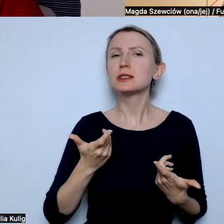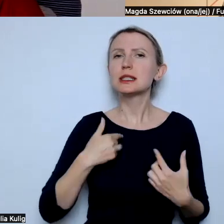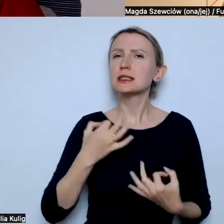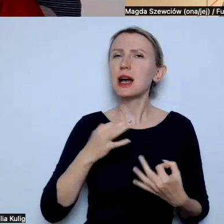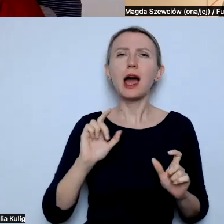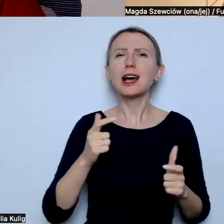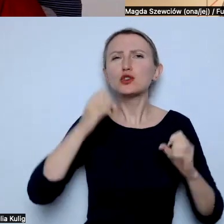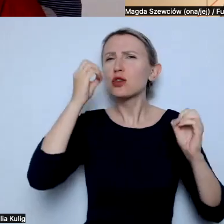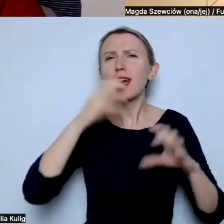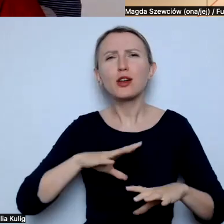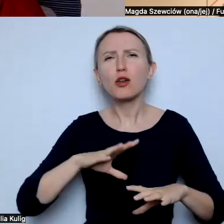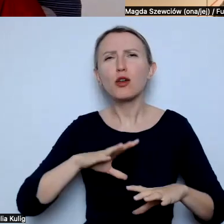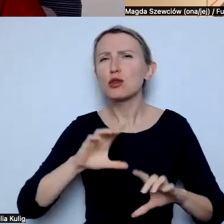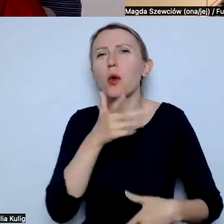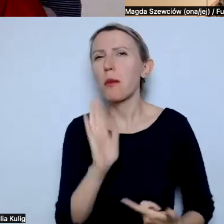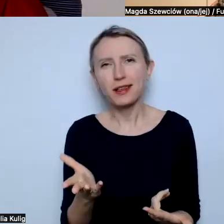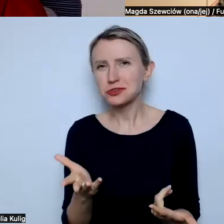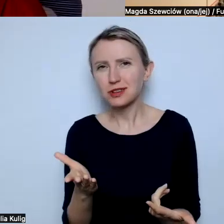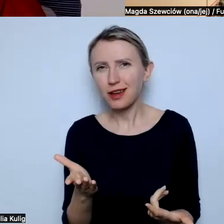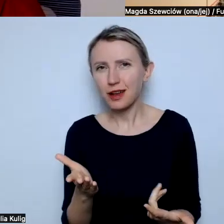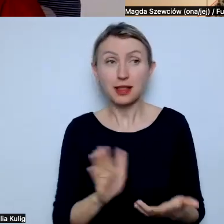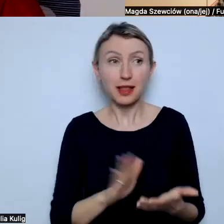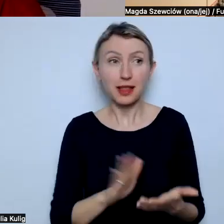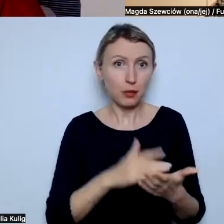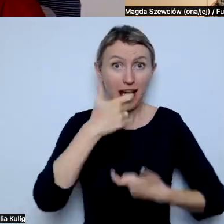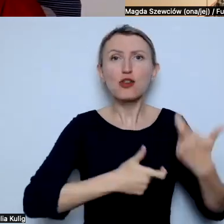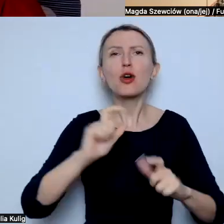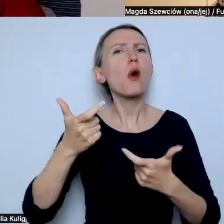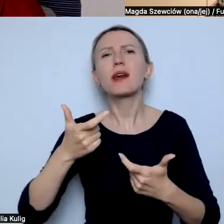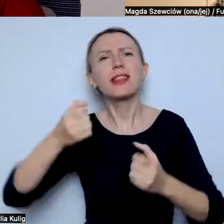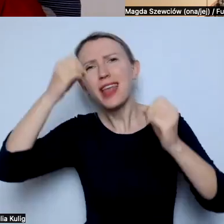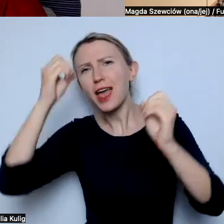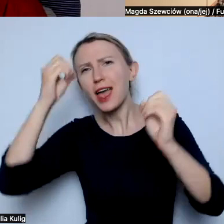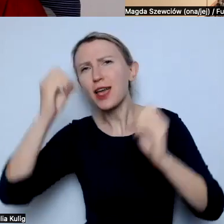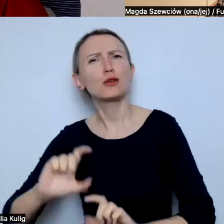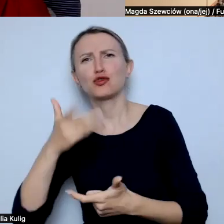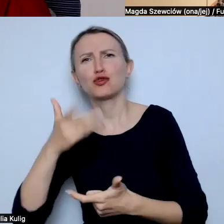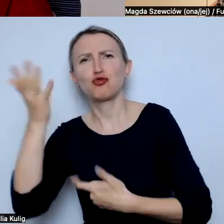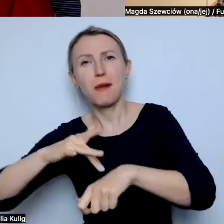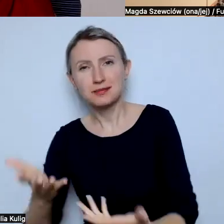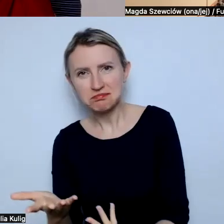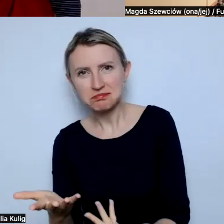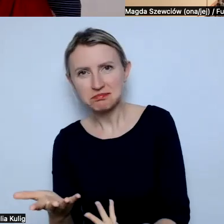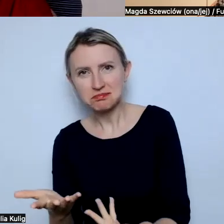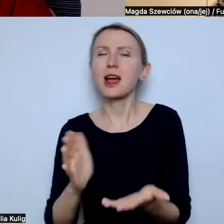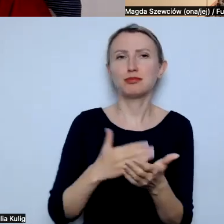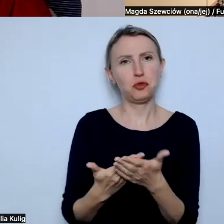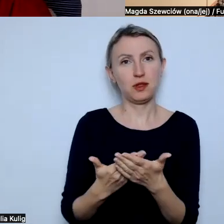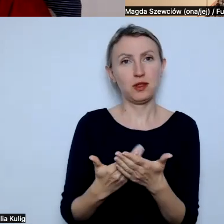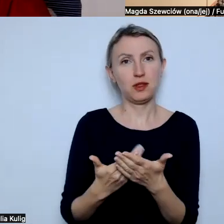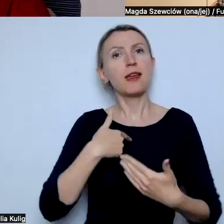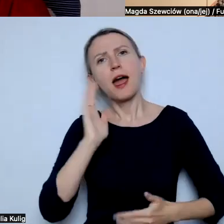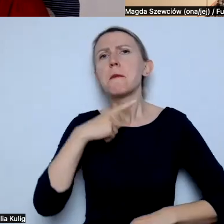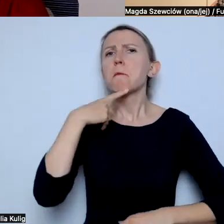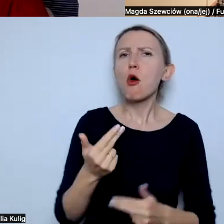najgorszego może się stać. Znaczy, jeśli podejmę to działanie, to co najgorszego może się stać? No to powiedzmy, że zabiorę głos na